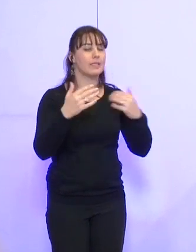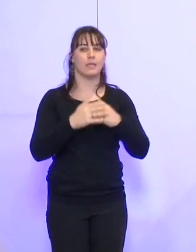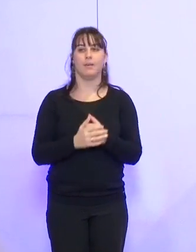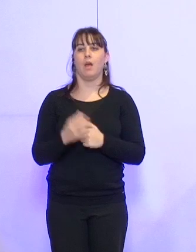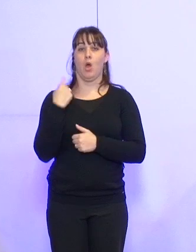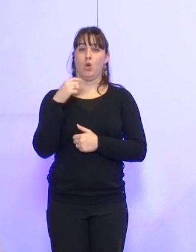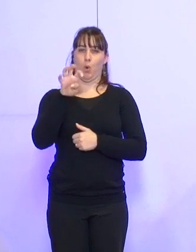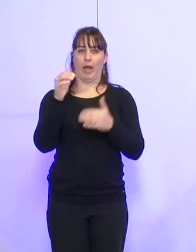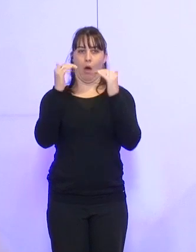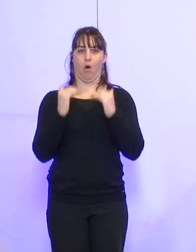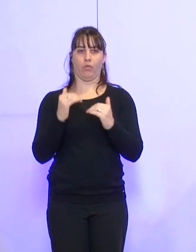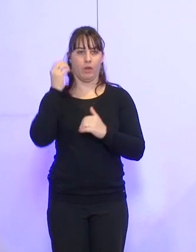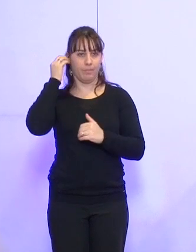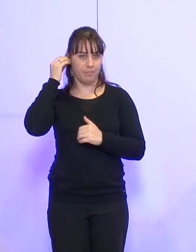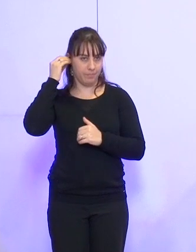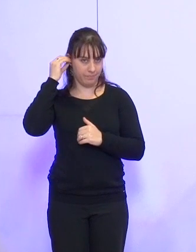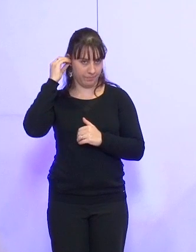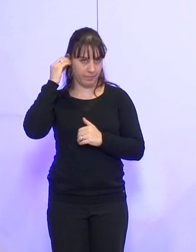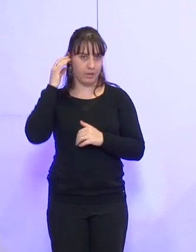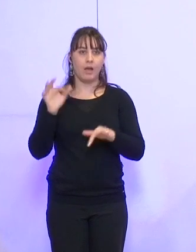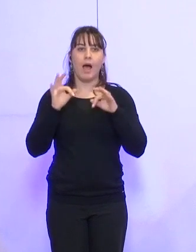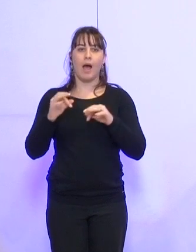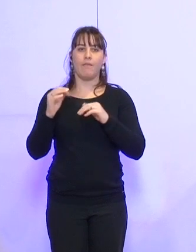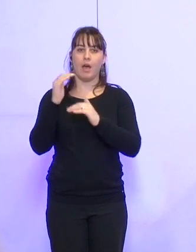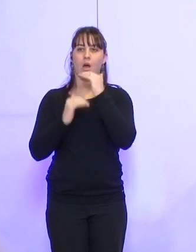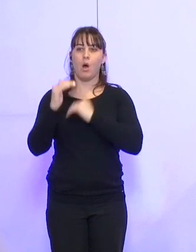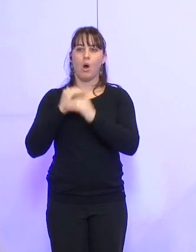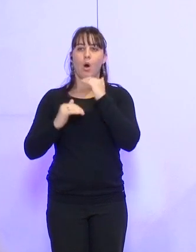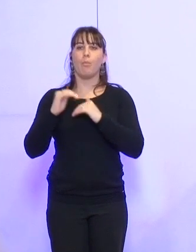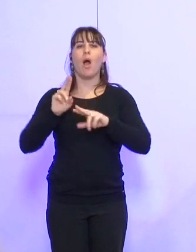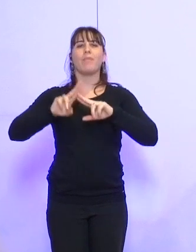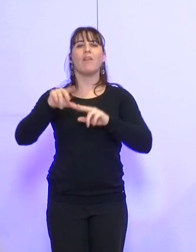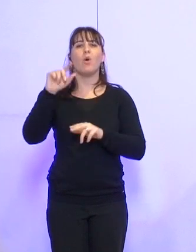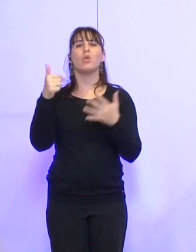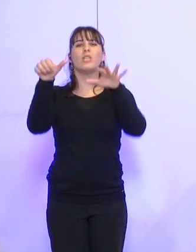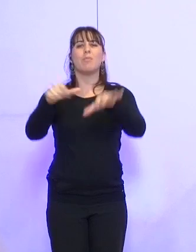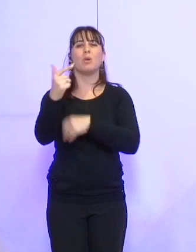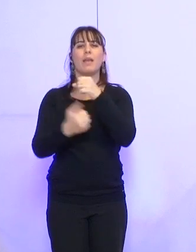40. Également portant sur des programmes de travaux pour le deuxième semestre 2014.